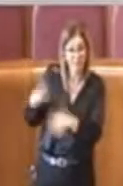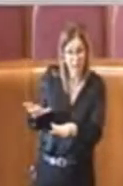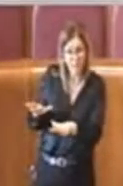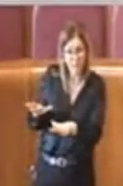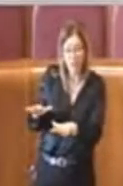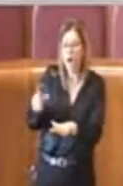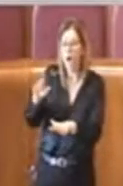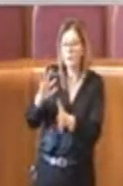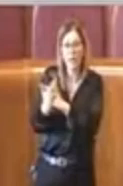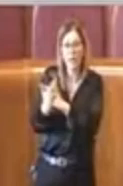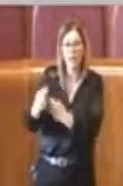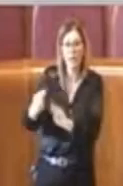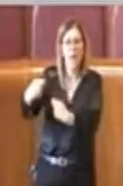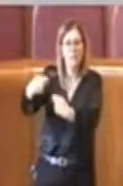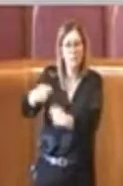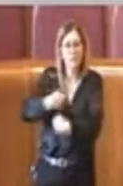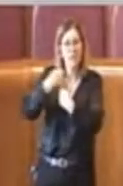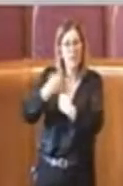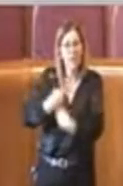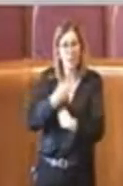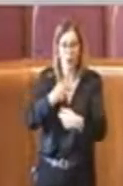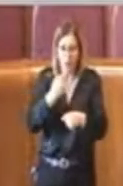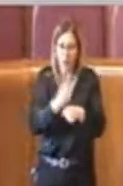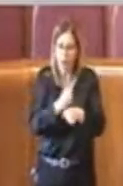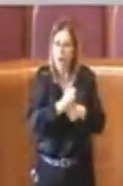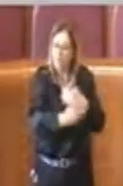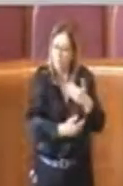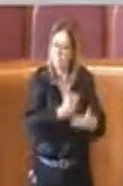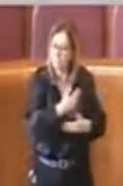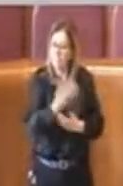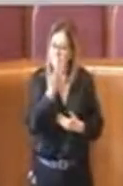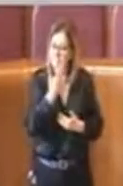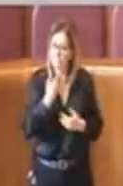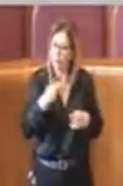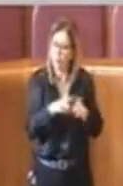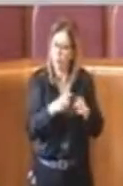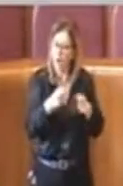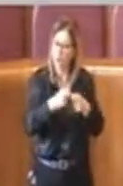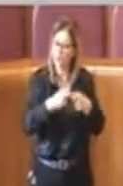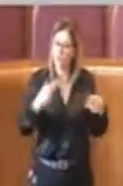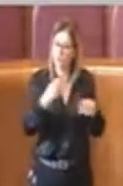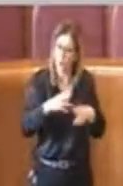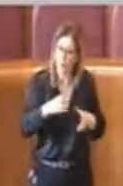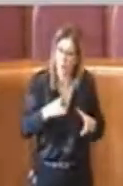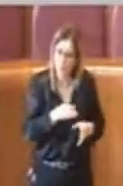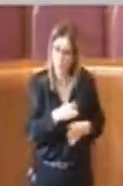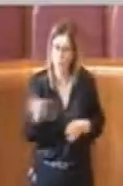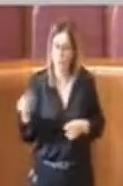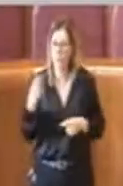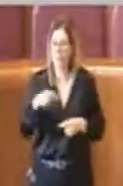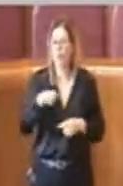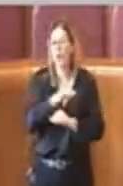lavoro e per cui invito tutte le forze politiche a votare a favore di questa mozione. Grazie.